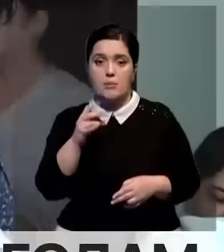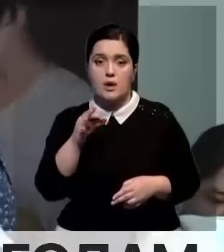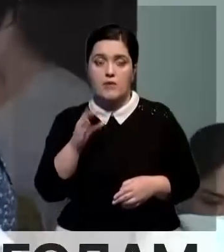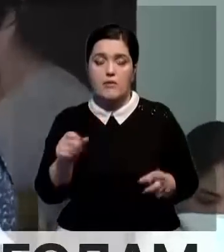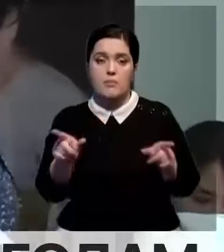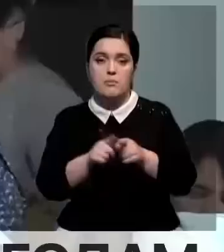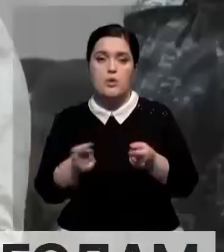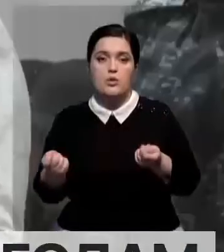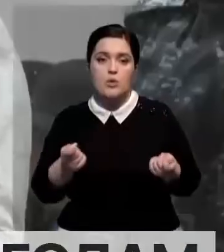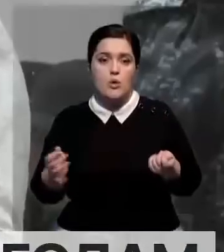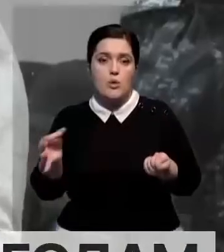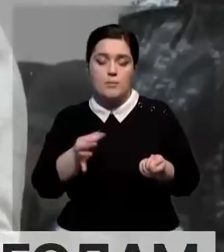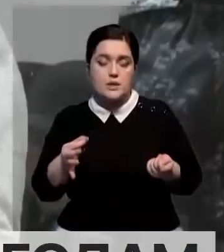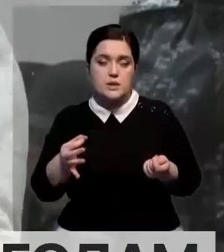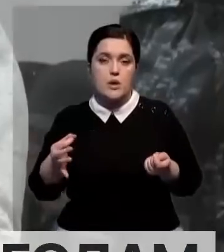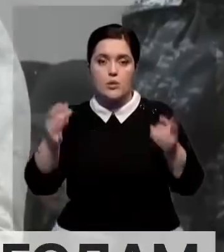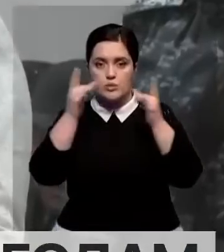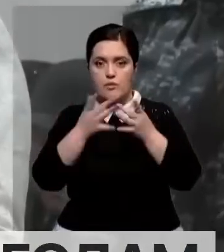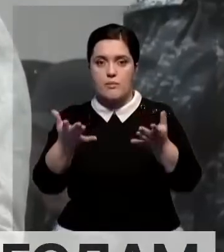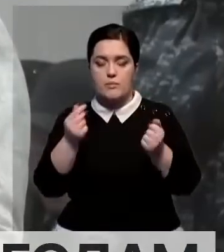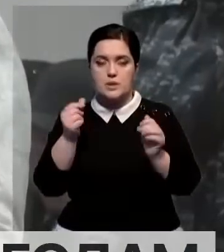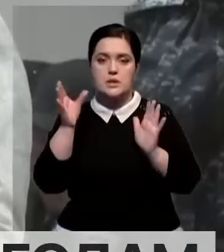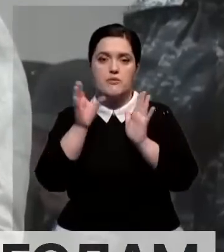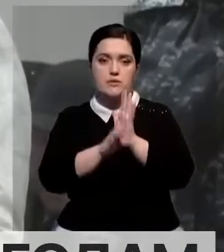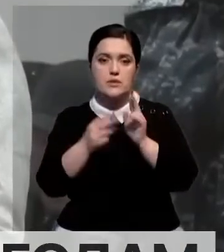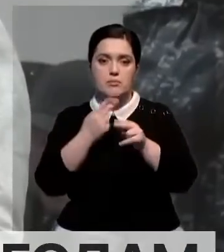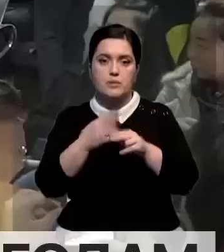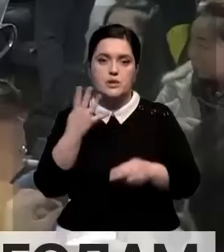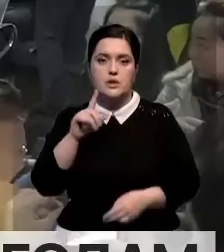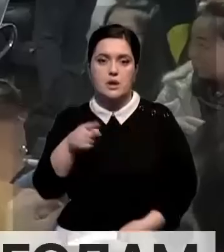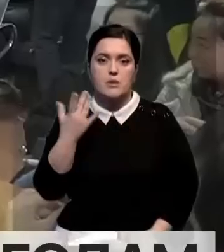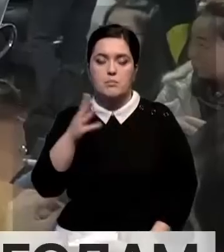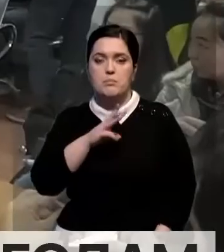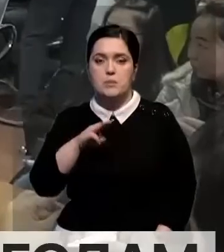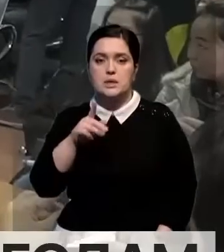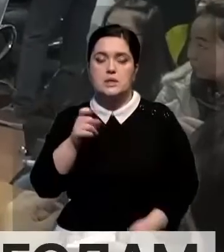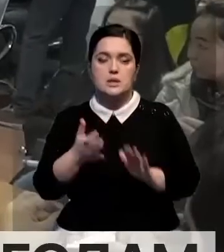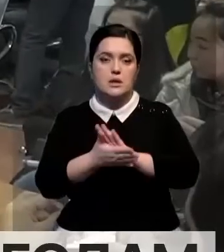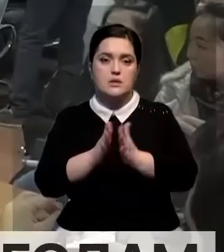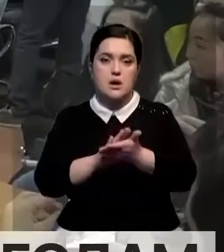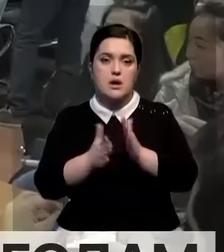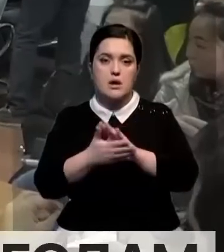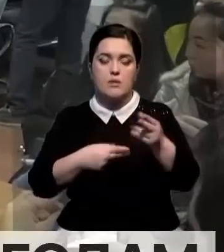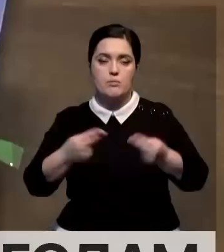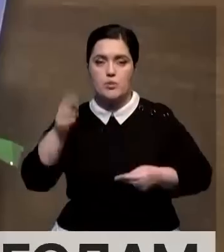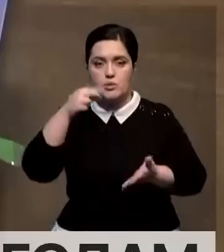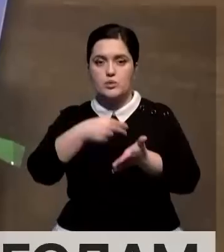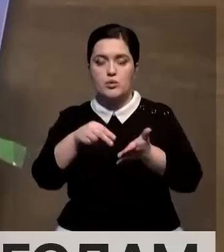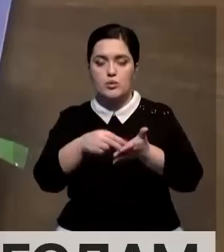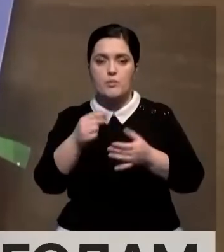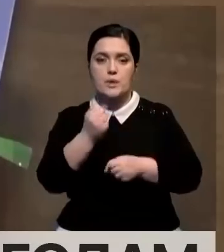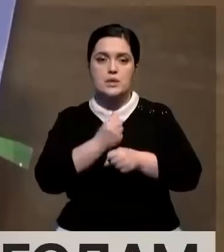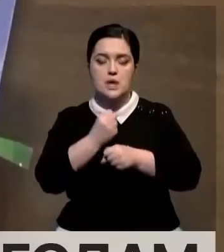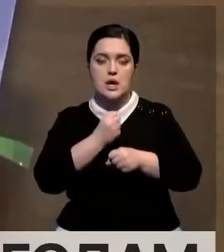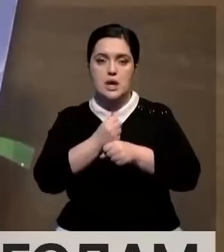руководителем областного управления культуры получили взятку. Речь о 4,5 миллиона тенге за заключение договора госзакупок по изготовлению